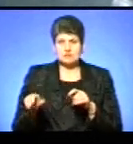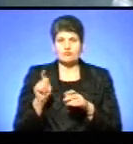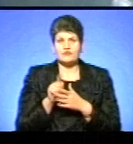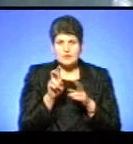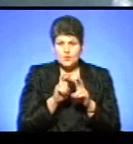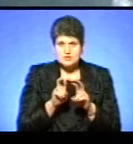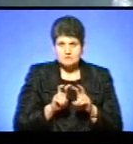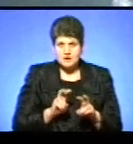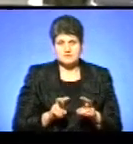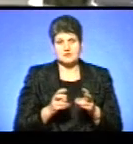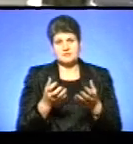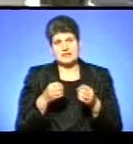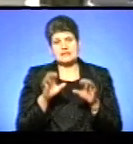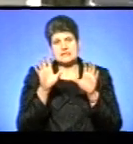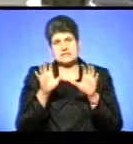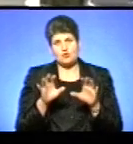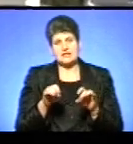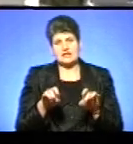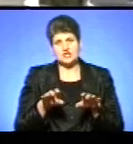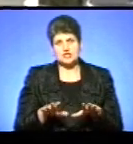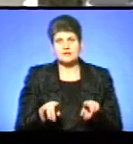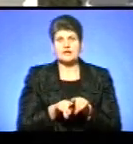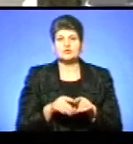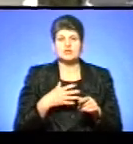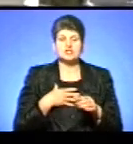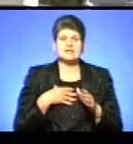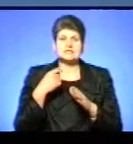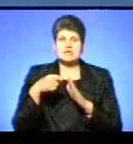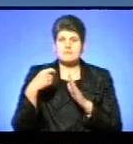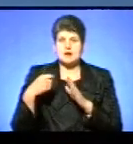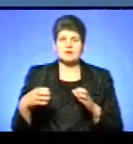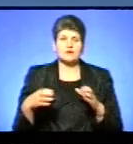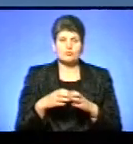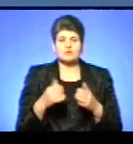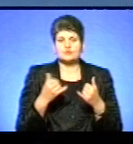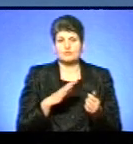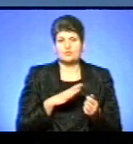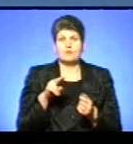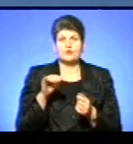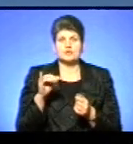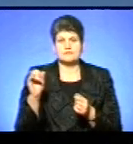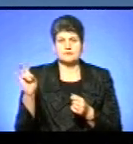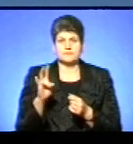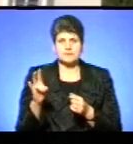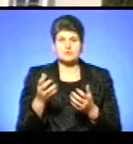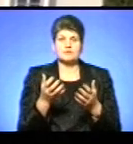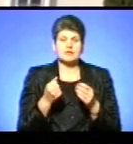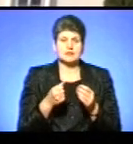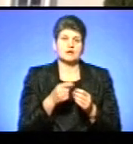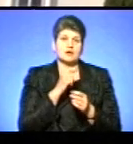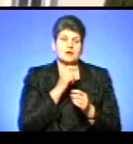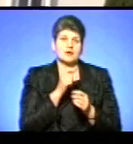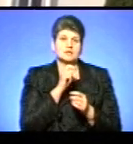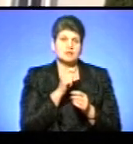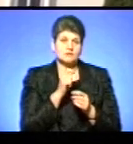матеріалах і прийняти законне рішення. Також наша знімальна група сьогодні побувала у Почаївській лаврі. Щоб взяти коментар у митрополита Почаївського